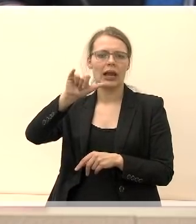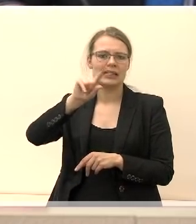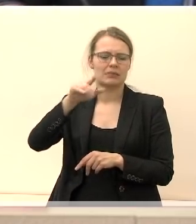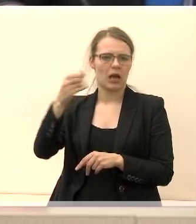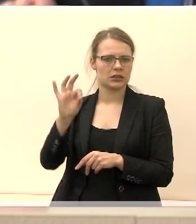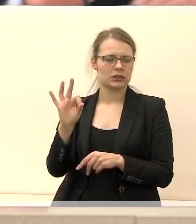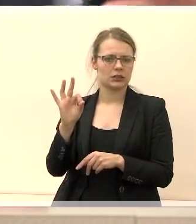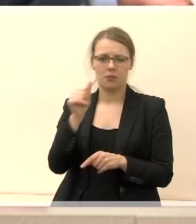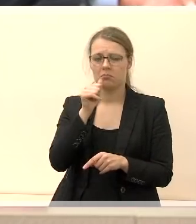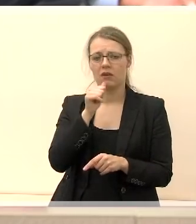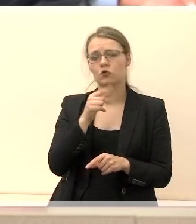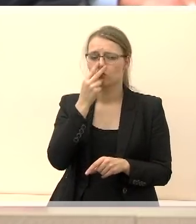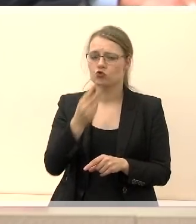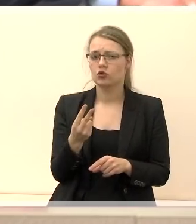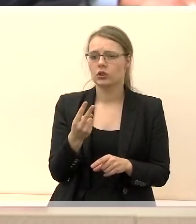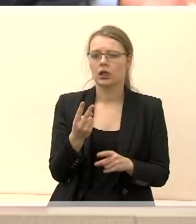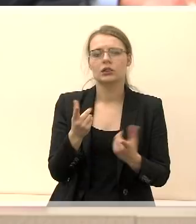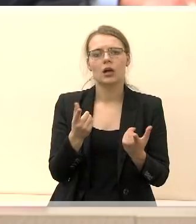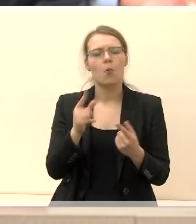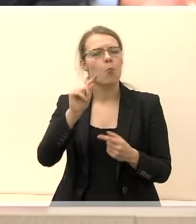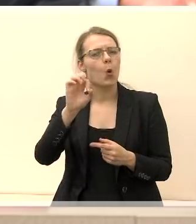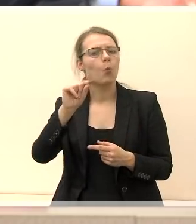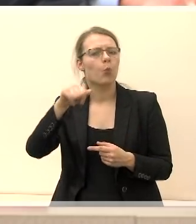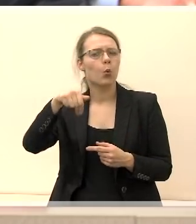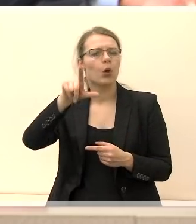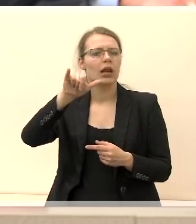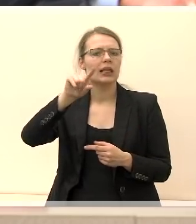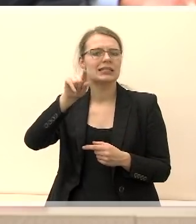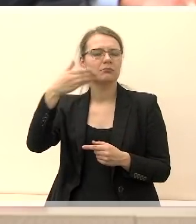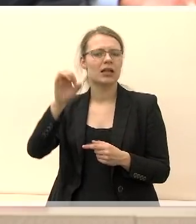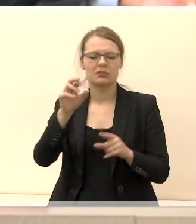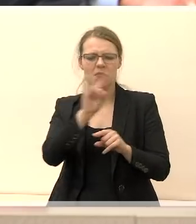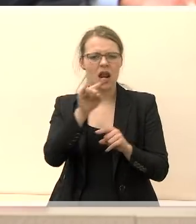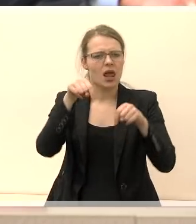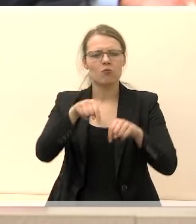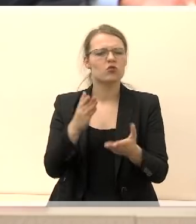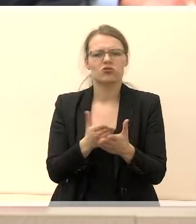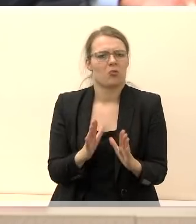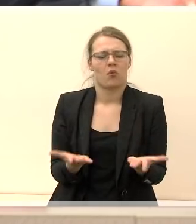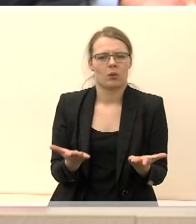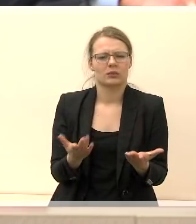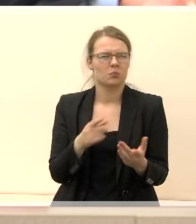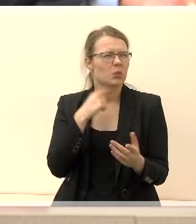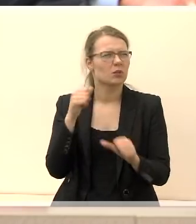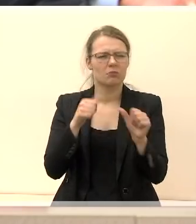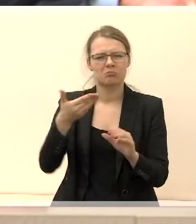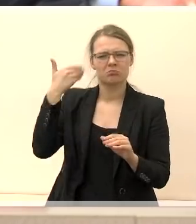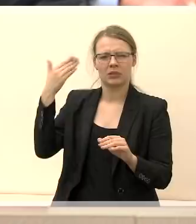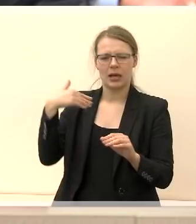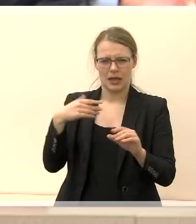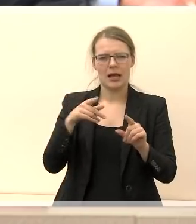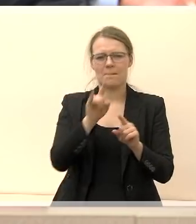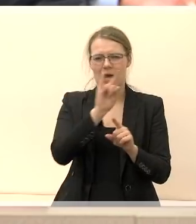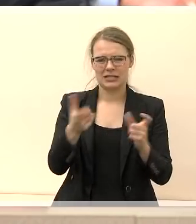Dabar pažiūrėkime realiai, kas yra nepopulizmas mūsų Marijampoliai. Prieš daugelį metų Marijampolės valdybės